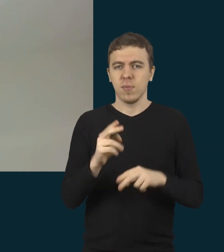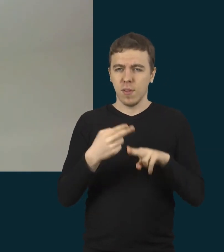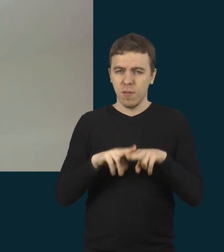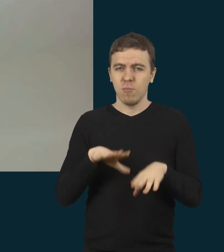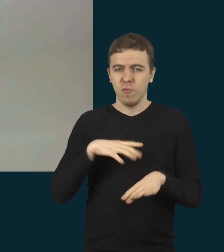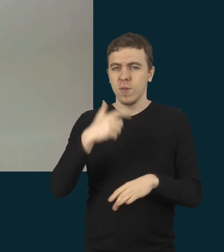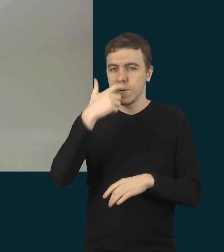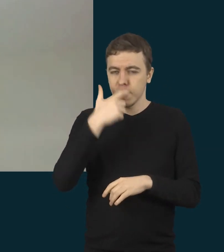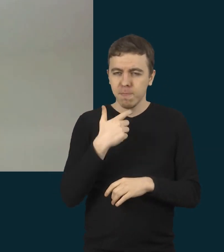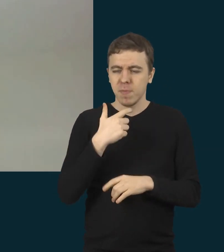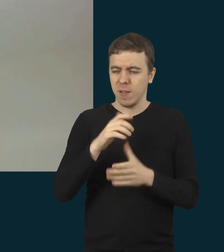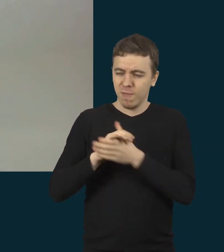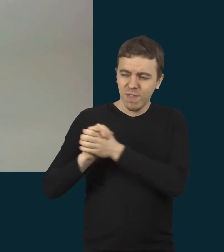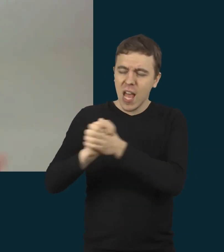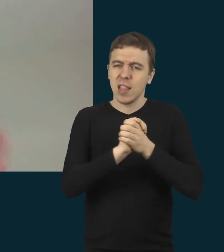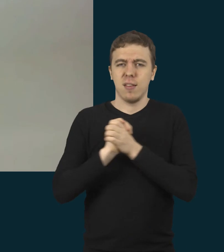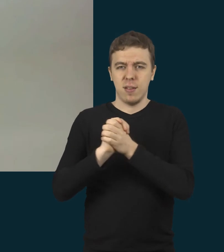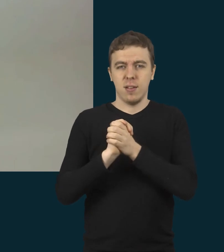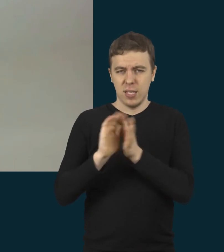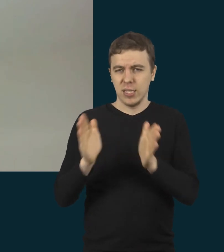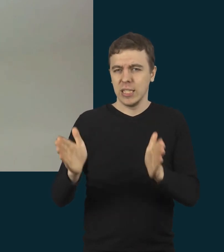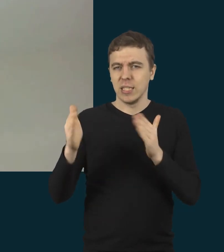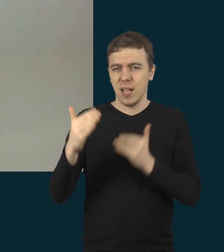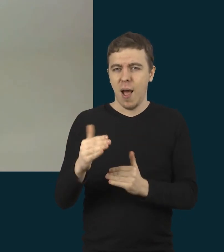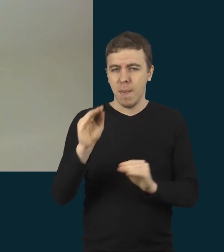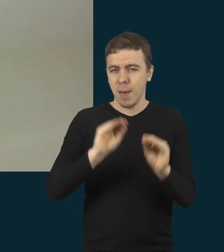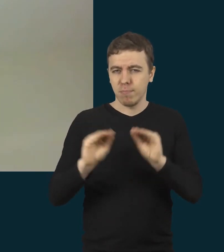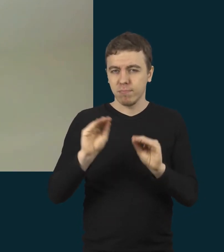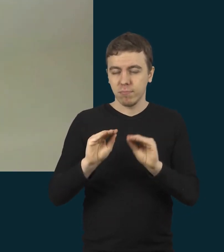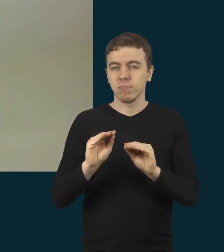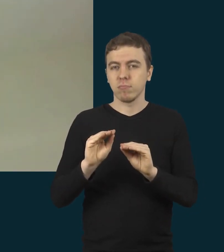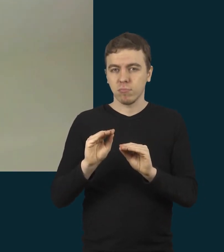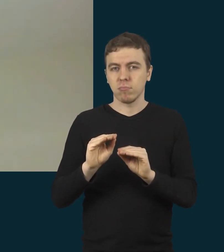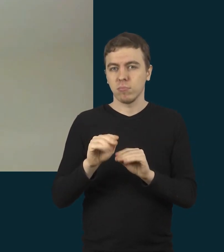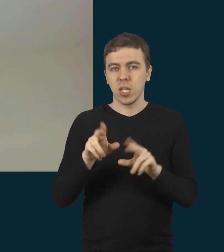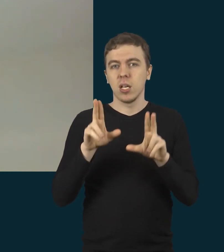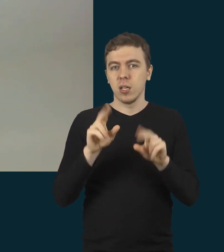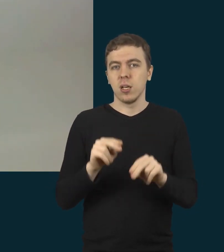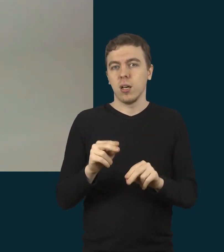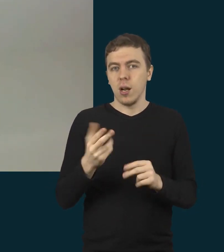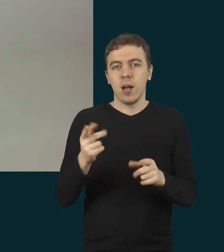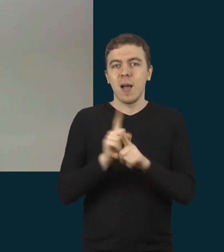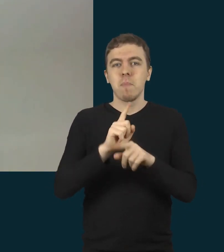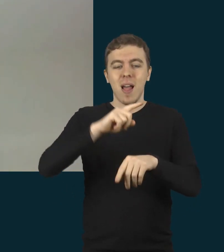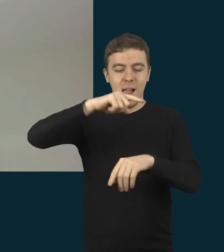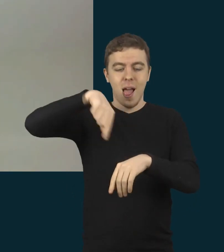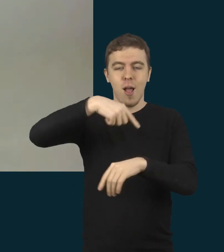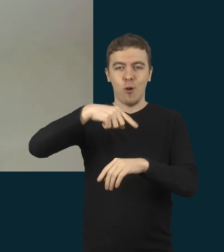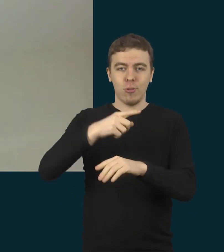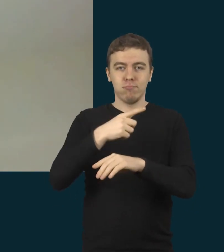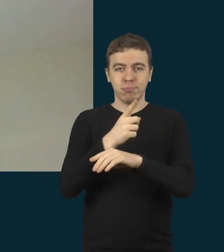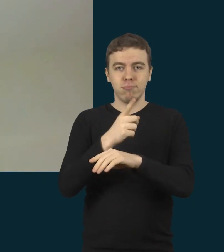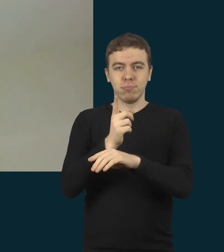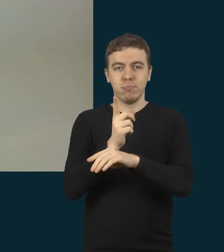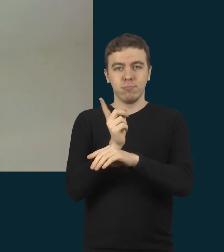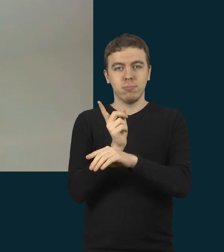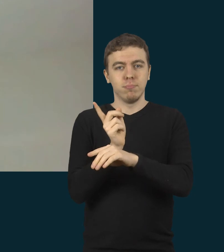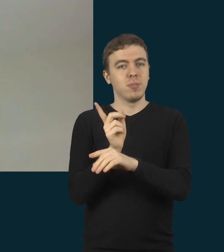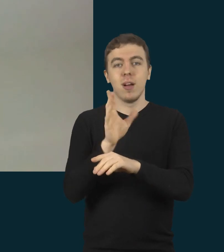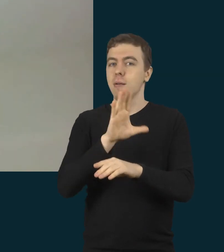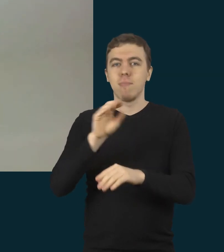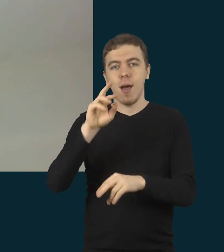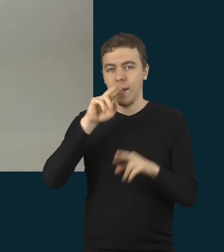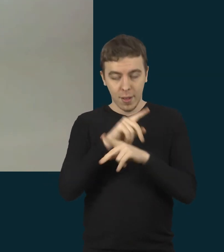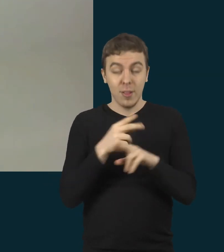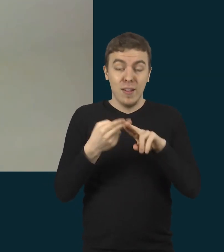buvo tokia vieninga sistema, kuri veikia daugmaškai, būtent kaip laikrodis, kaip tam tikras algoritmas, kuris